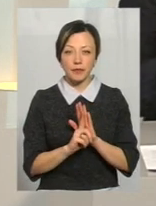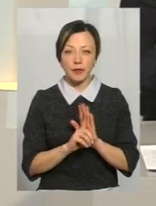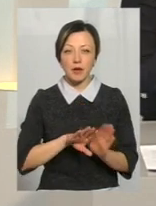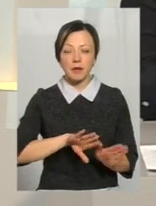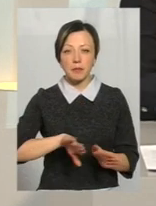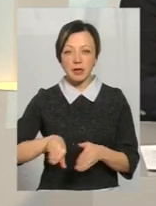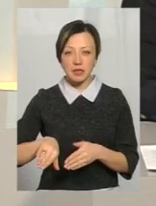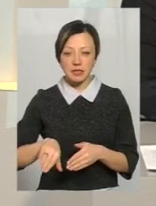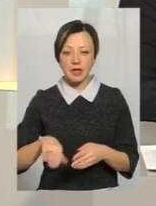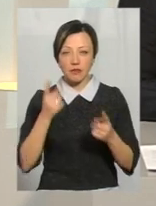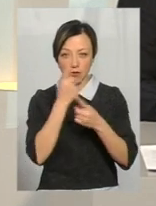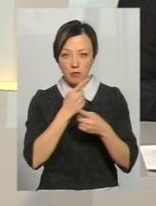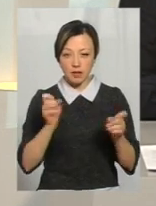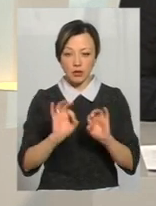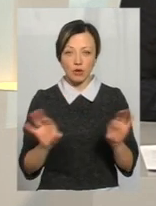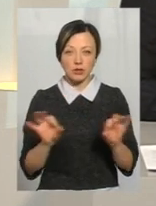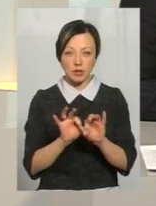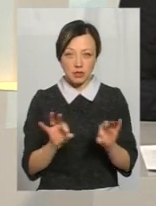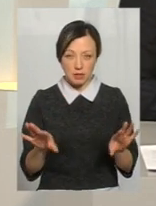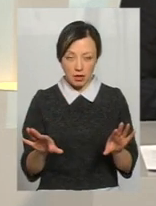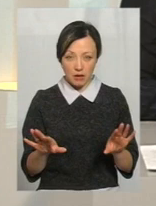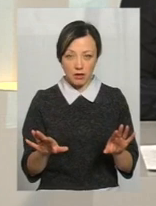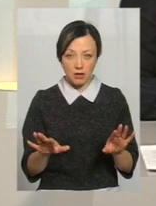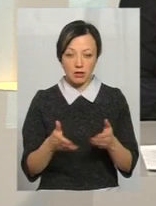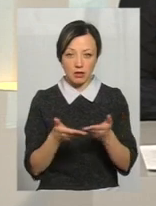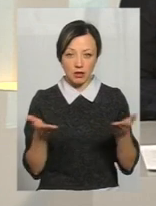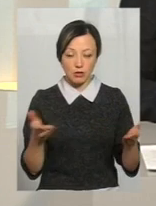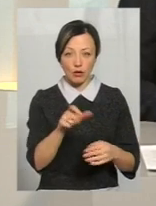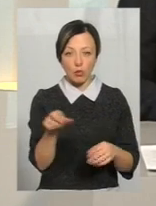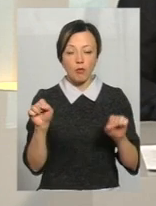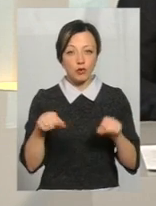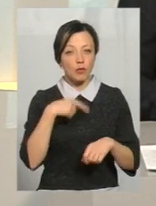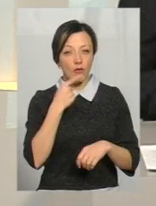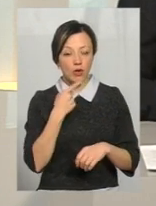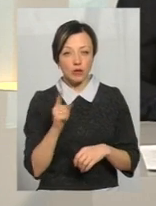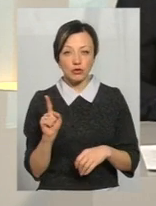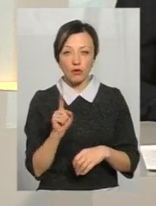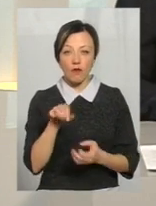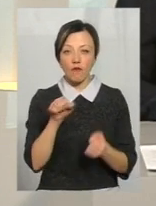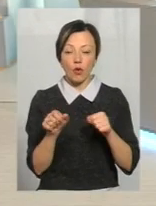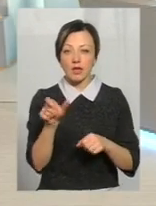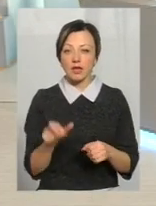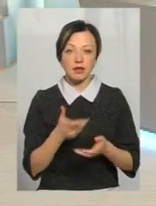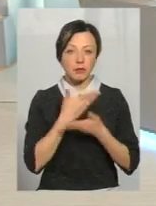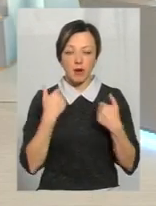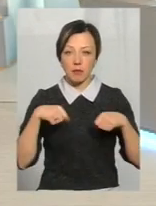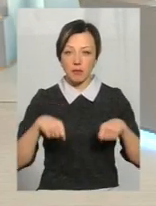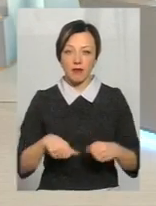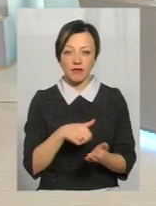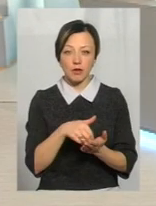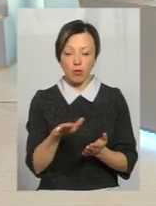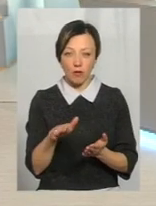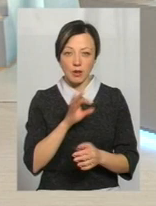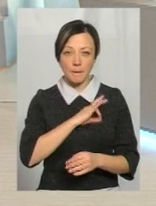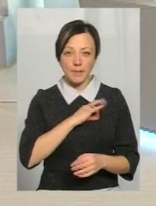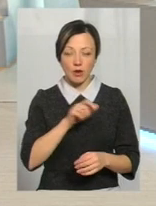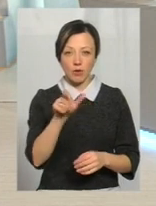Після тої інформації, яку ви тільки що донесли до нашого глядача, ми можемо говорити про те, що водій тепер не має права відмовити